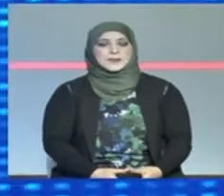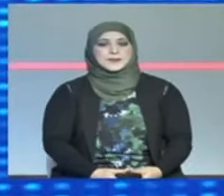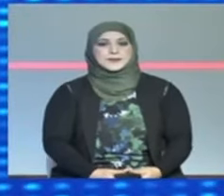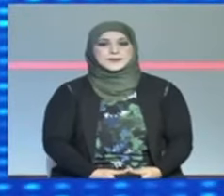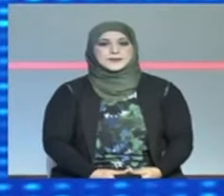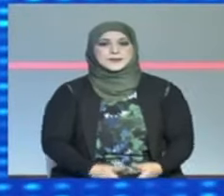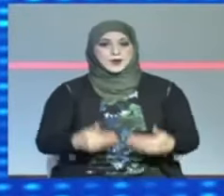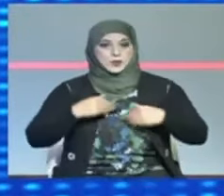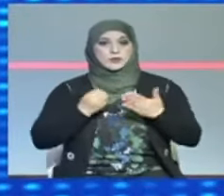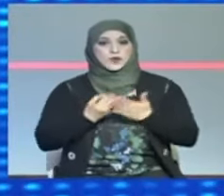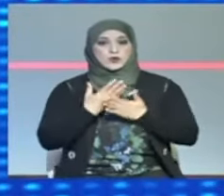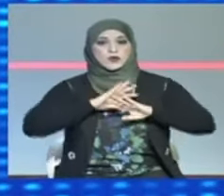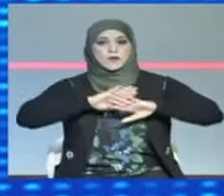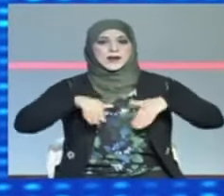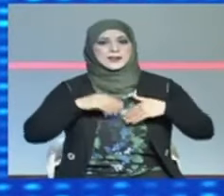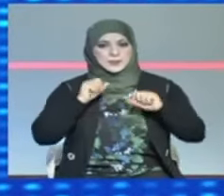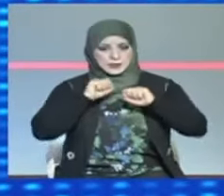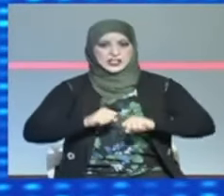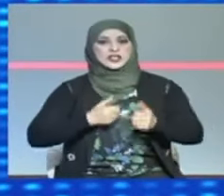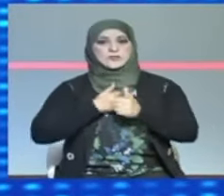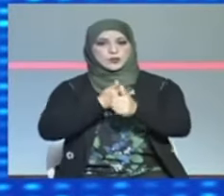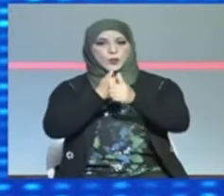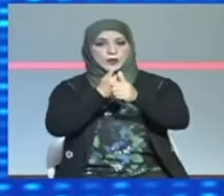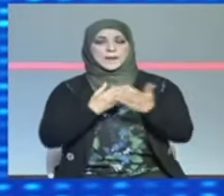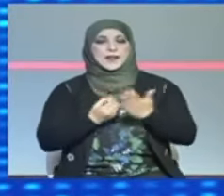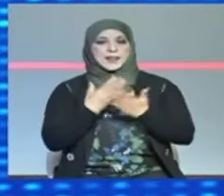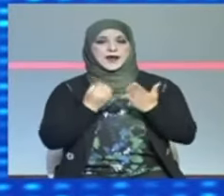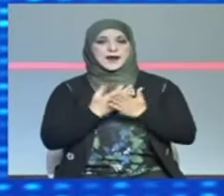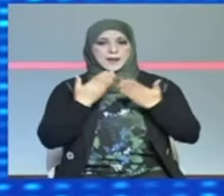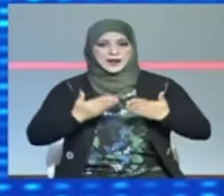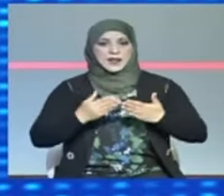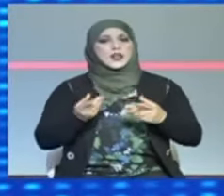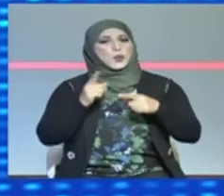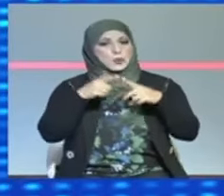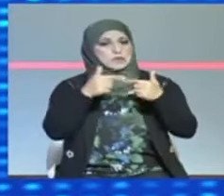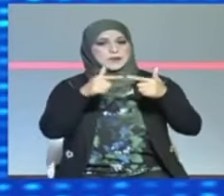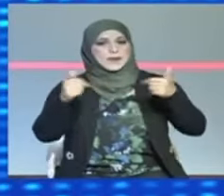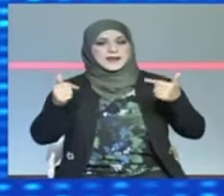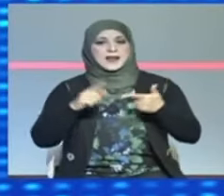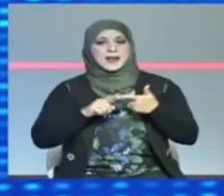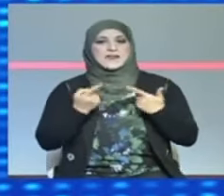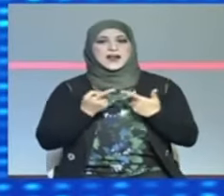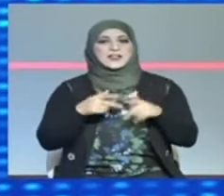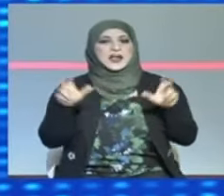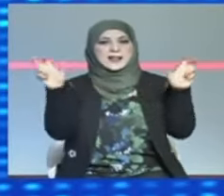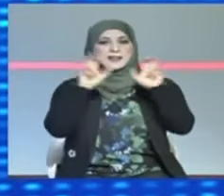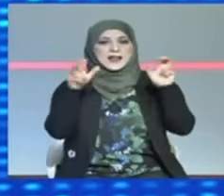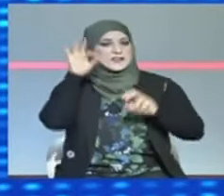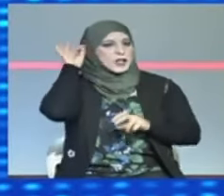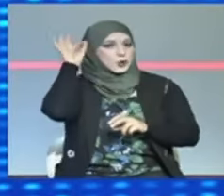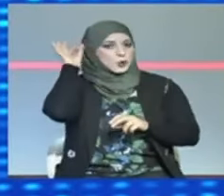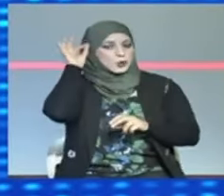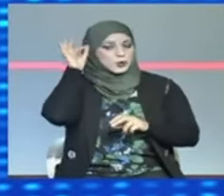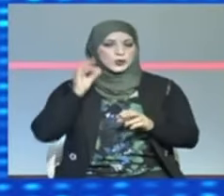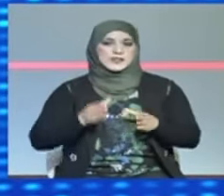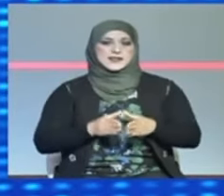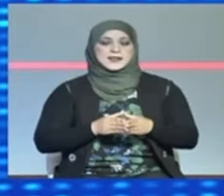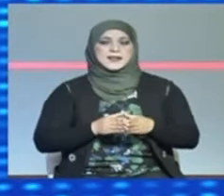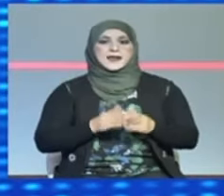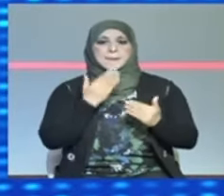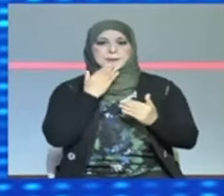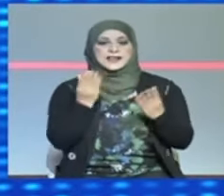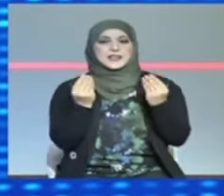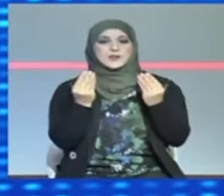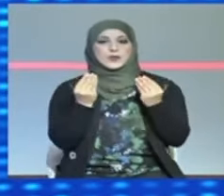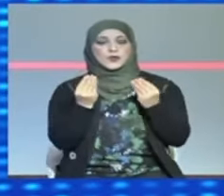ونشير في الختام لأنه بإمكانكم متابعة هذه النشرة وغيرها من الأخبار على بوابة التلفزة التونسية